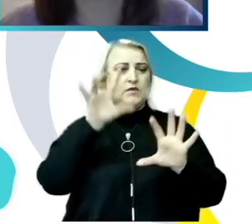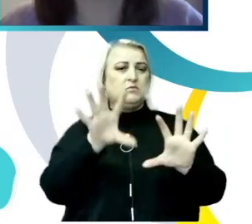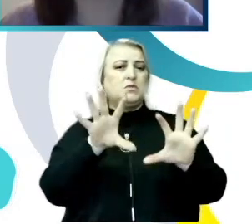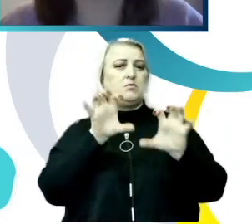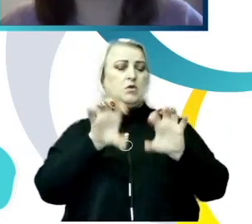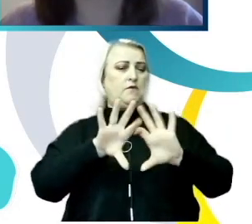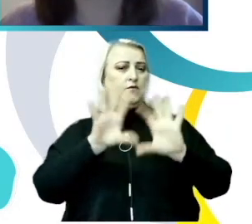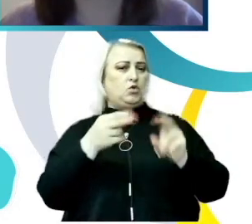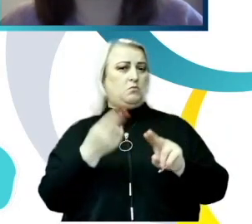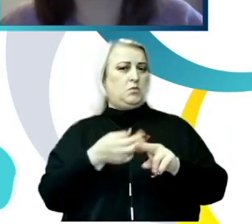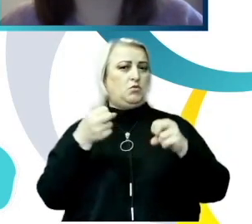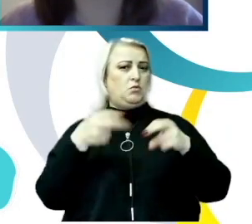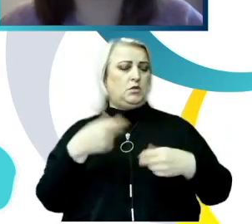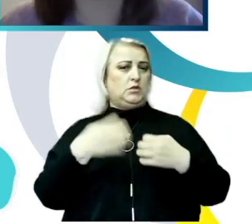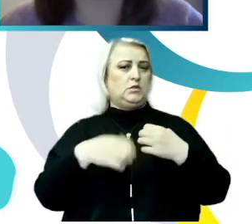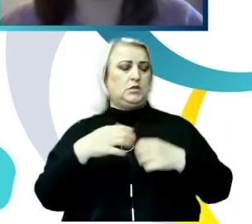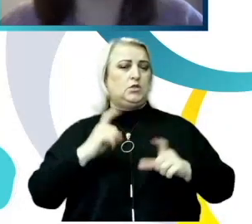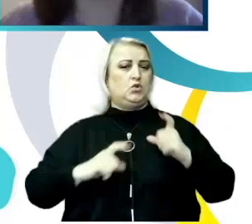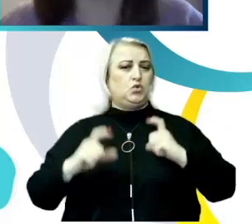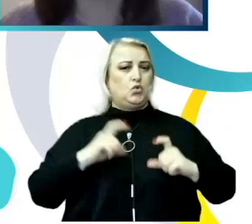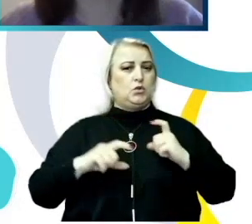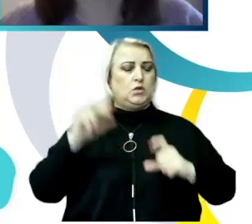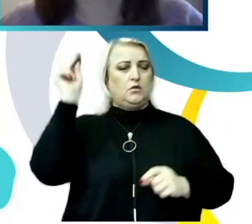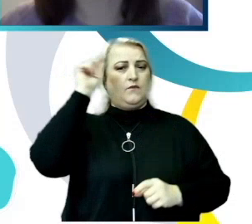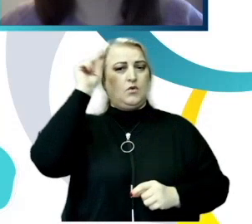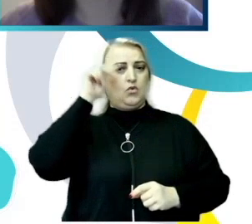siguranță în rândul studenților și eleviilor.